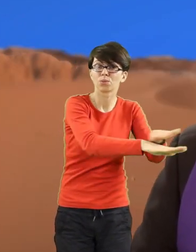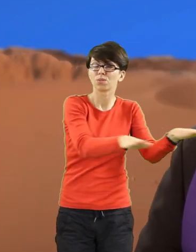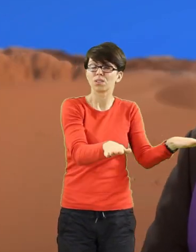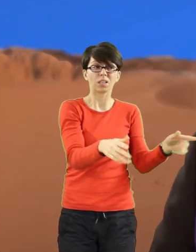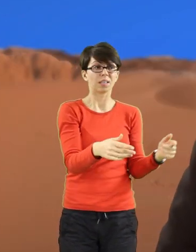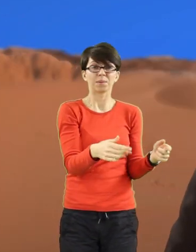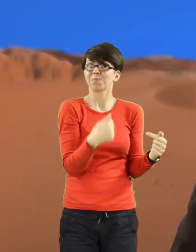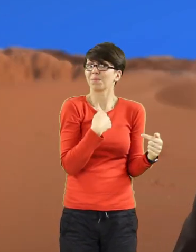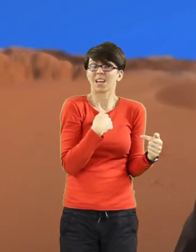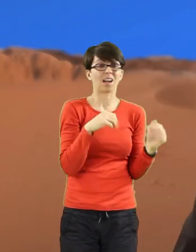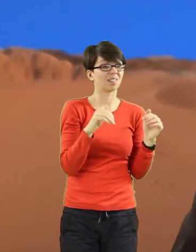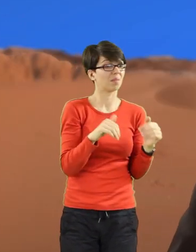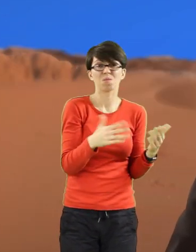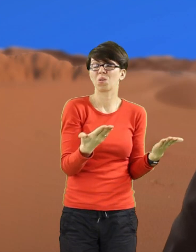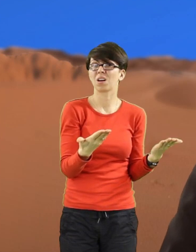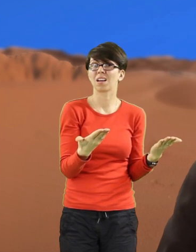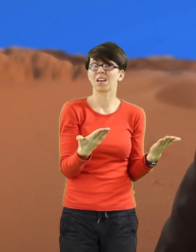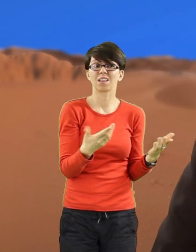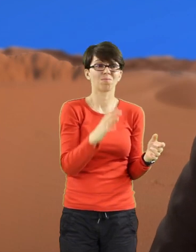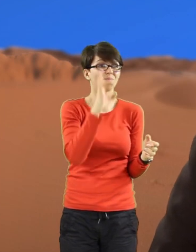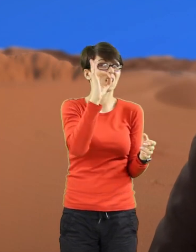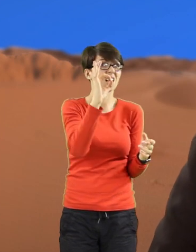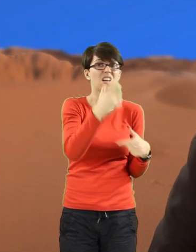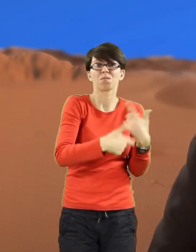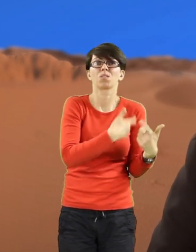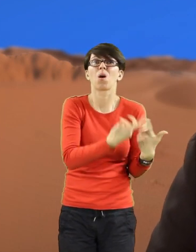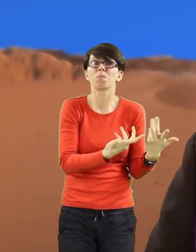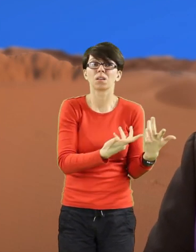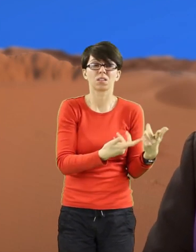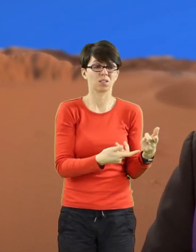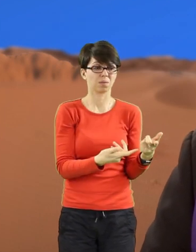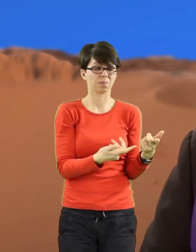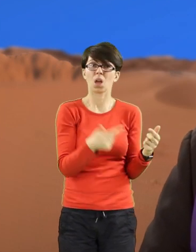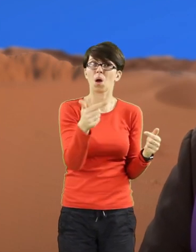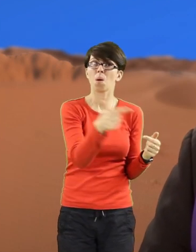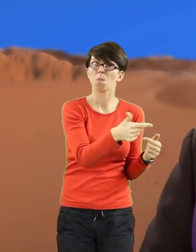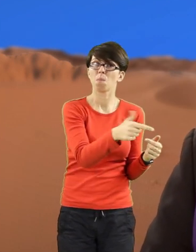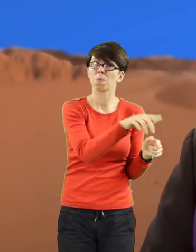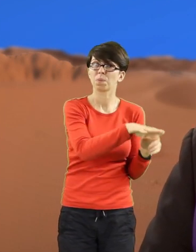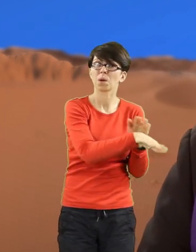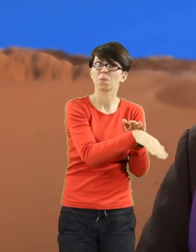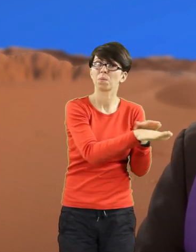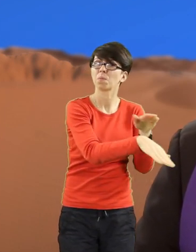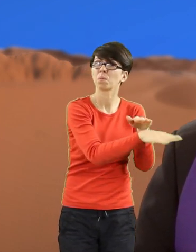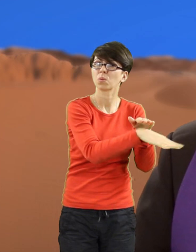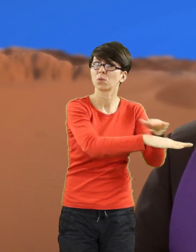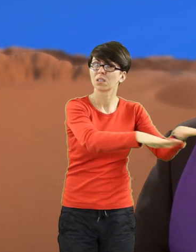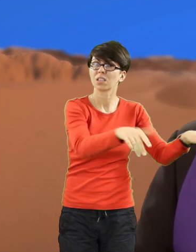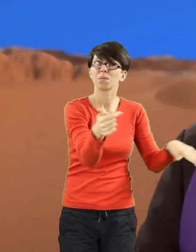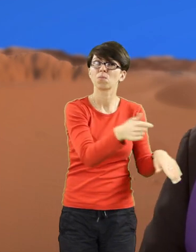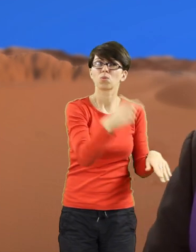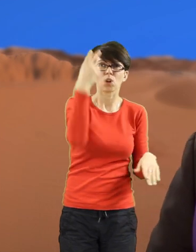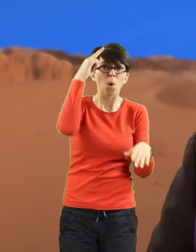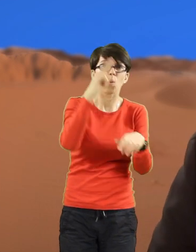wszelkie ludzkie, czysto ludzkie rachuby mogą łatwo zawieść. To miejsce, gdzie